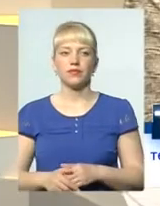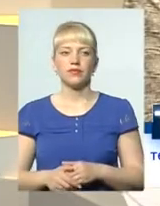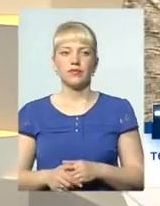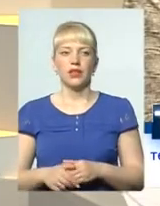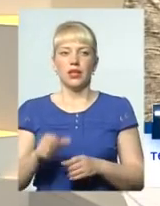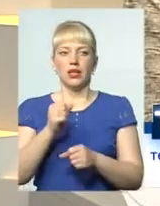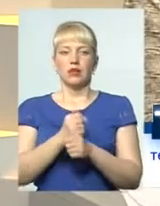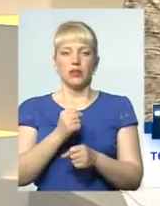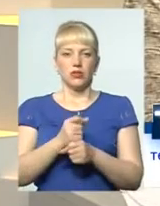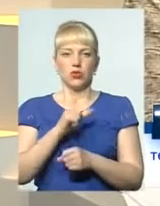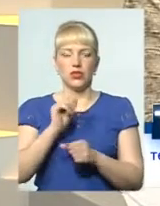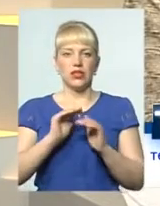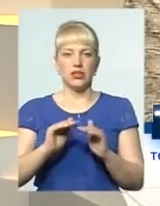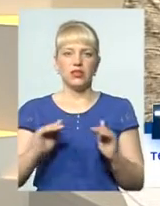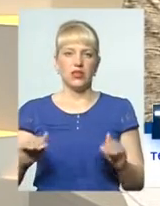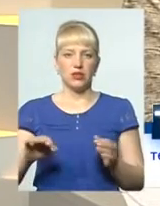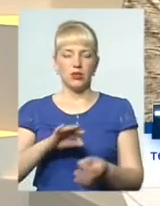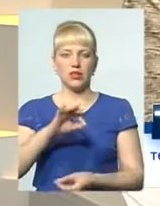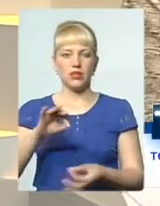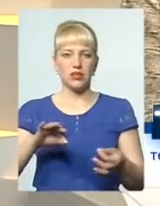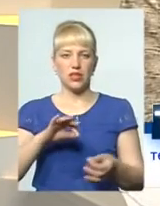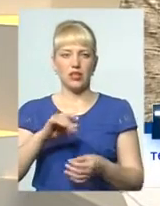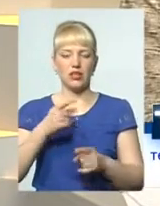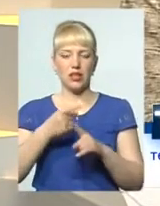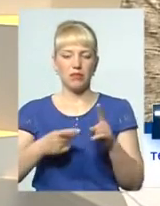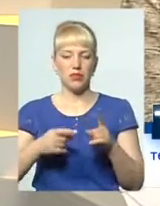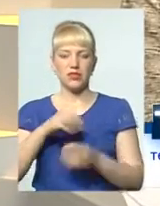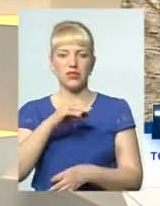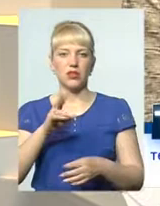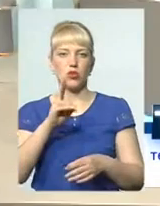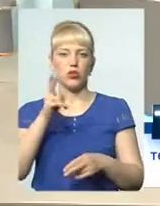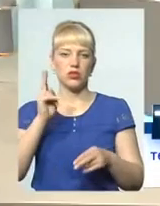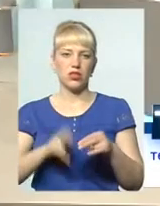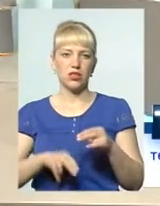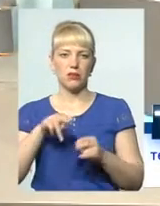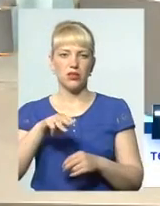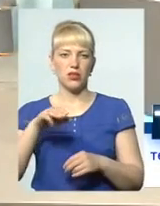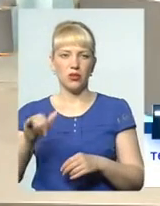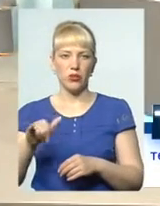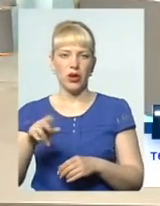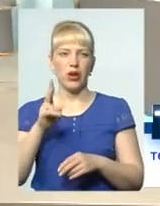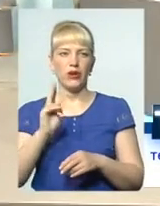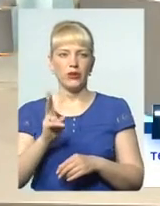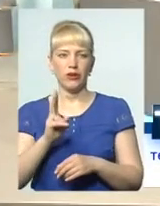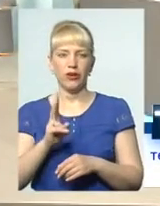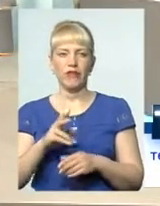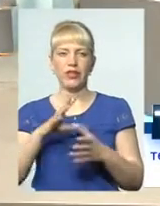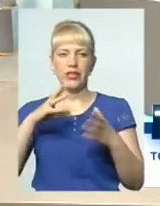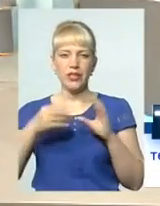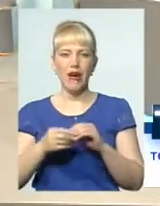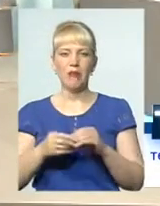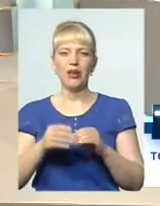працюєте з дітьми-сиротами, напівсиротами, які закінчують профтехучилища, які в кінцевому